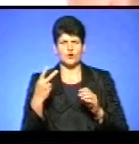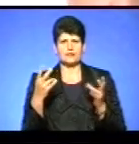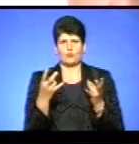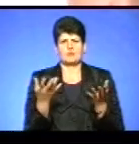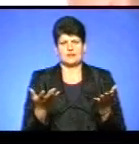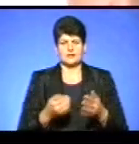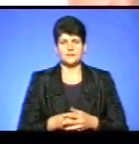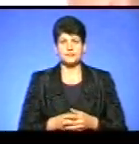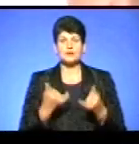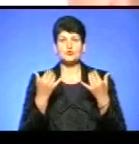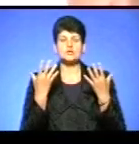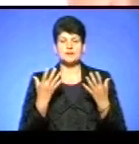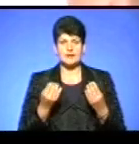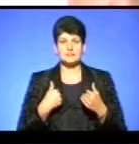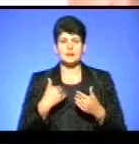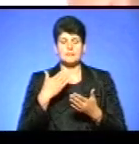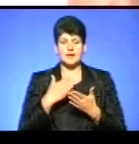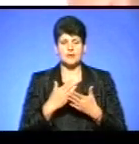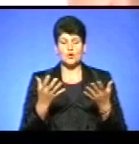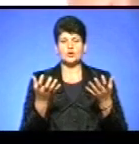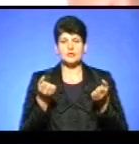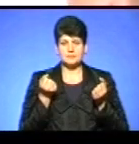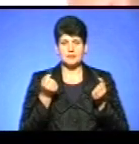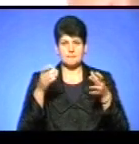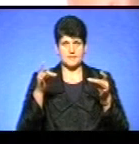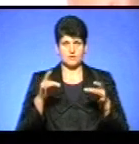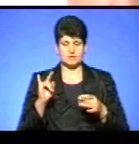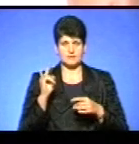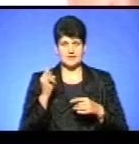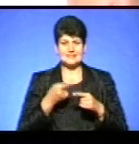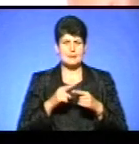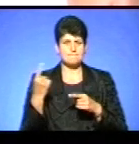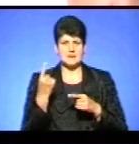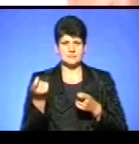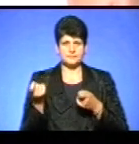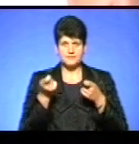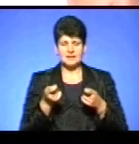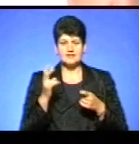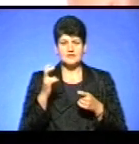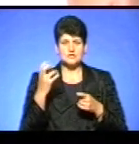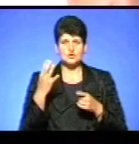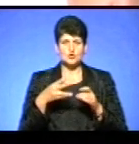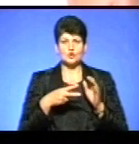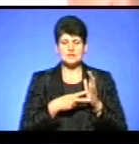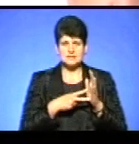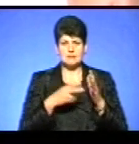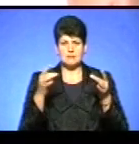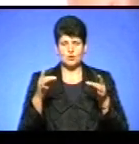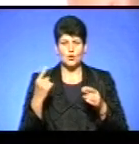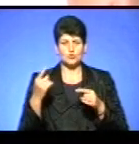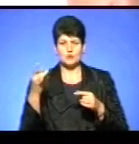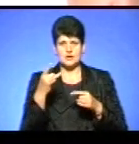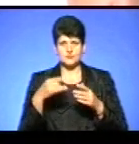На сьогоднішній день ми маємо отриманих пакунків малюка. перший транш. 247 пакунків з одноразової